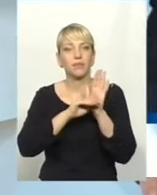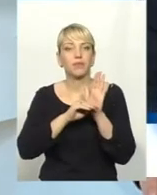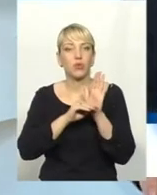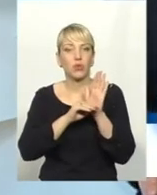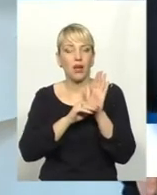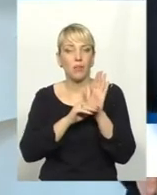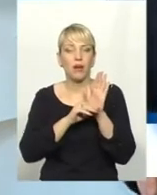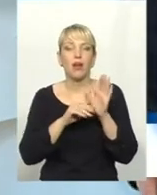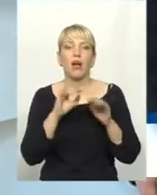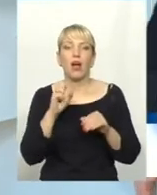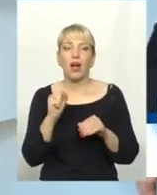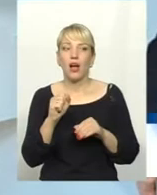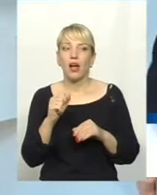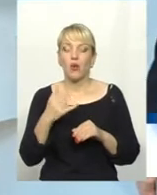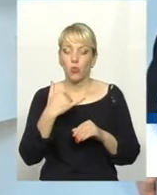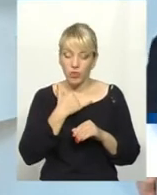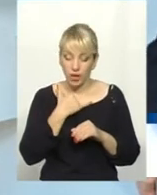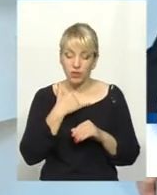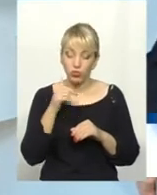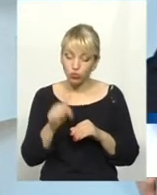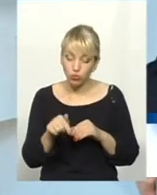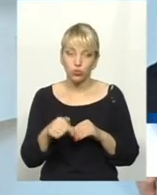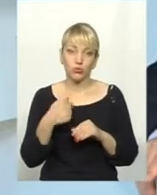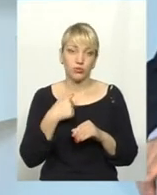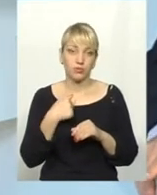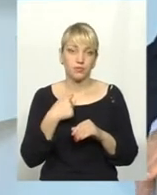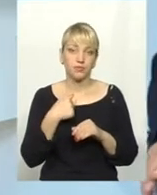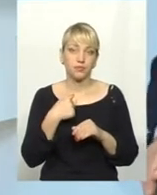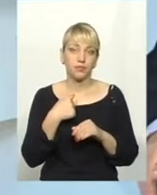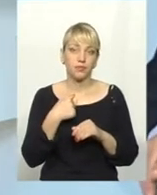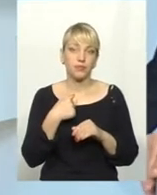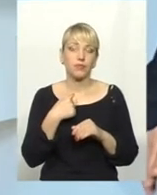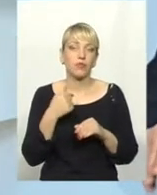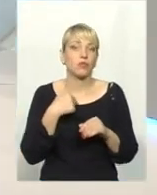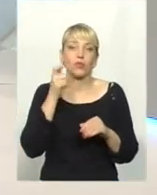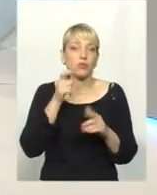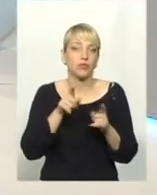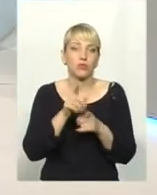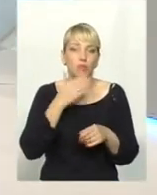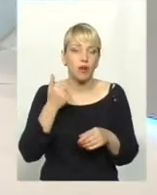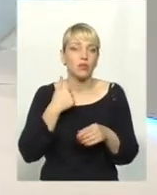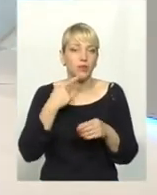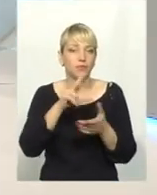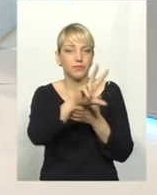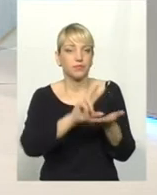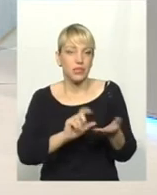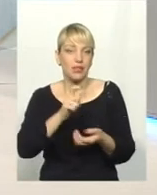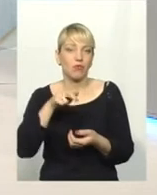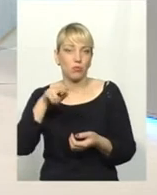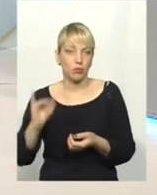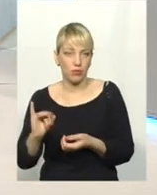-то дослідний інститут, ми ставимо перед ним, це питання є. То ми послуговуємося європейськими, стандартами протоколу цієї ситуації, і ми